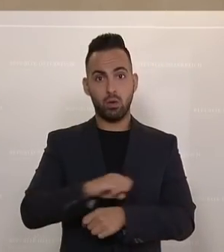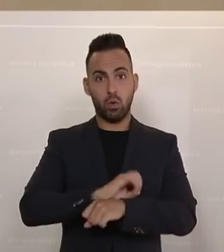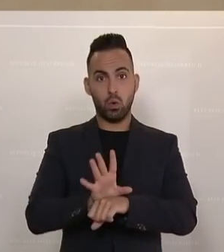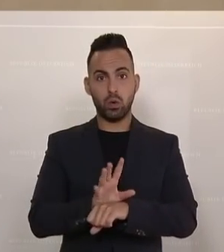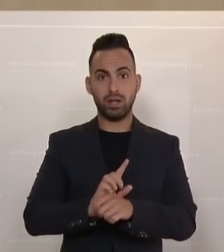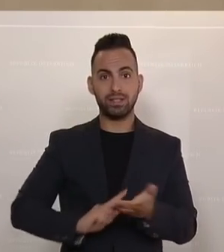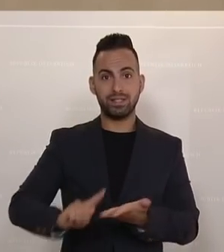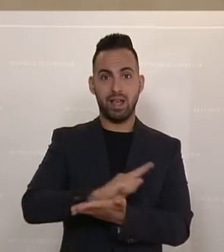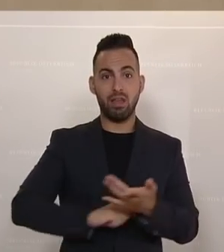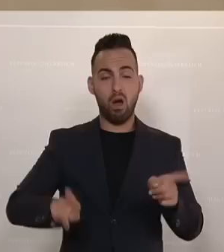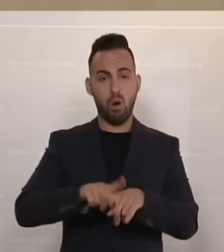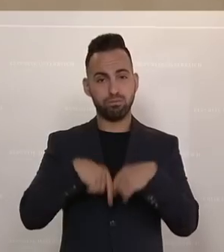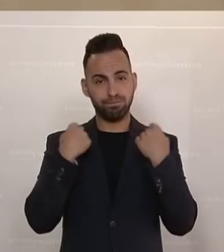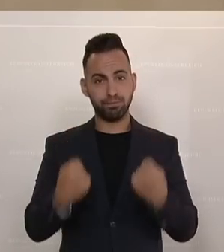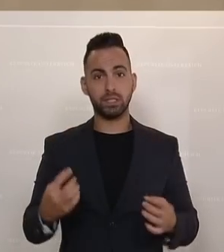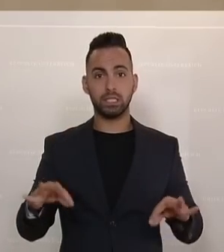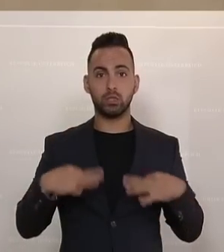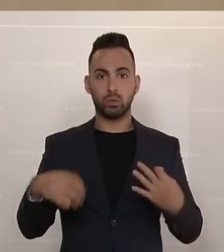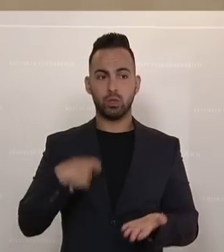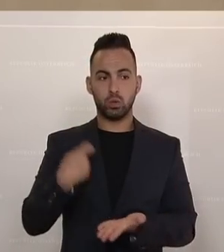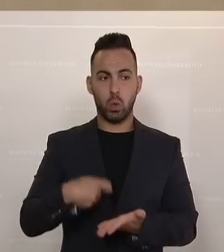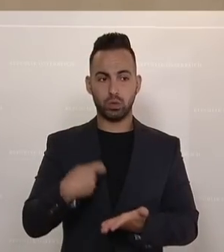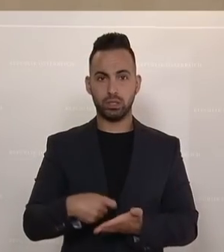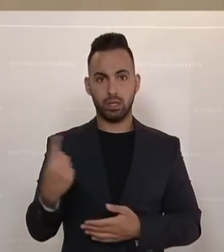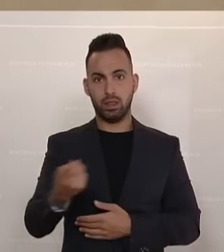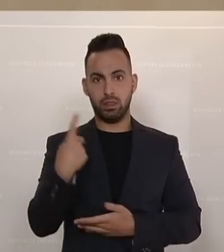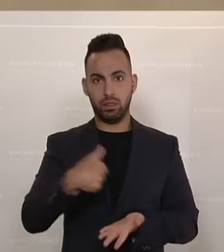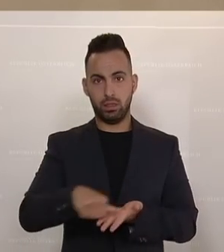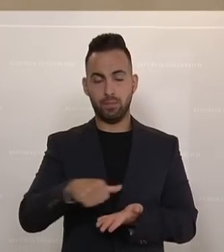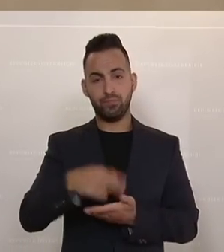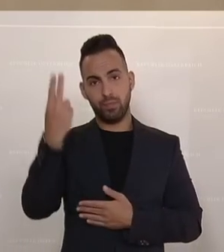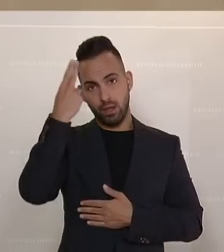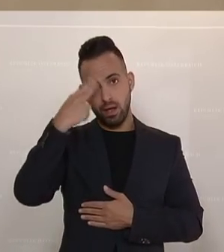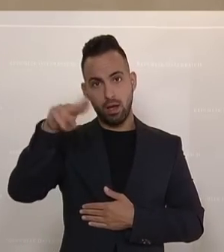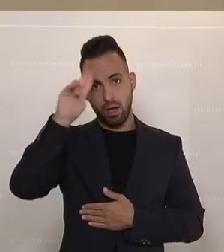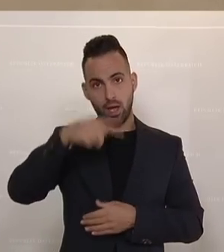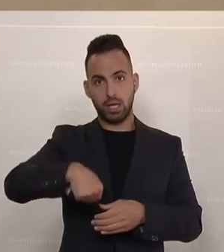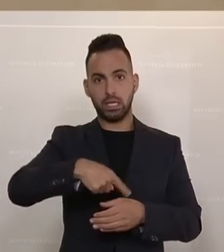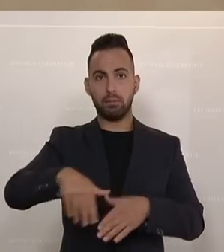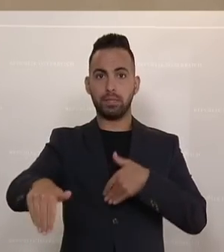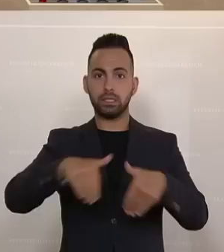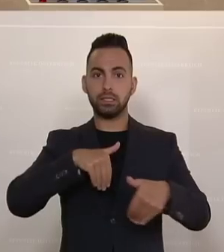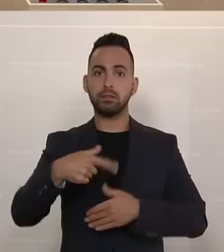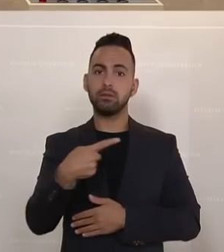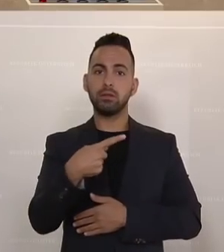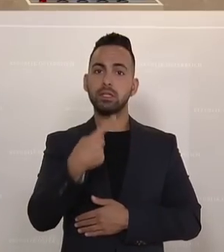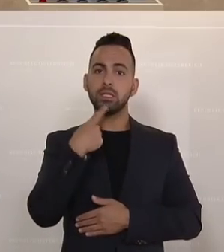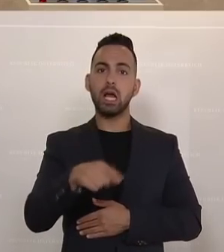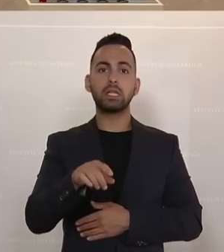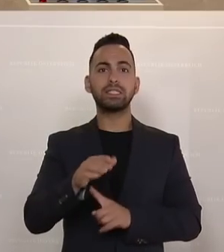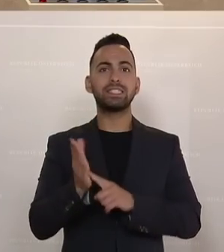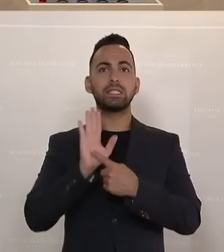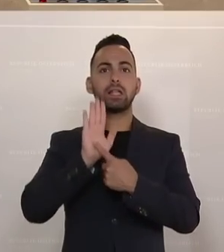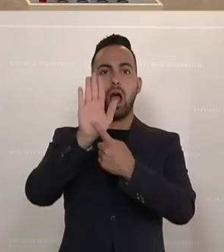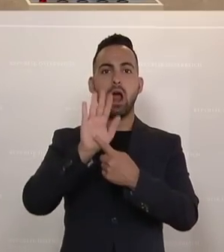erhebliche Gesundheitskosten verursacht hat. Und nun, Herr Innenminister, weil Sie auch gesprochen haben von den Signalen,